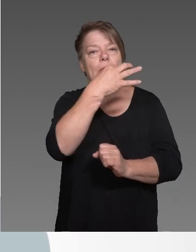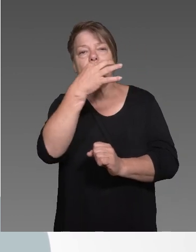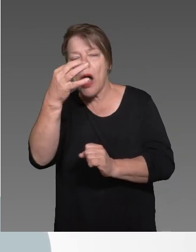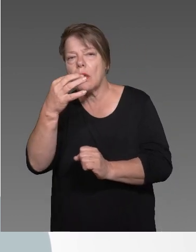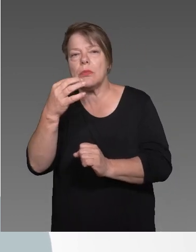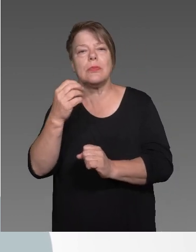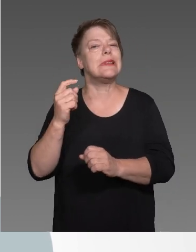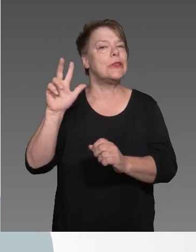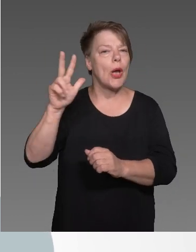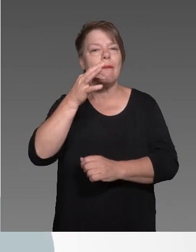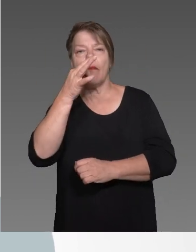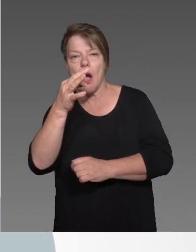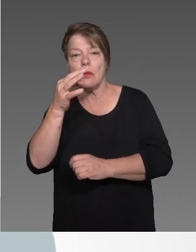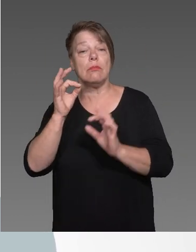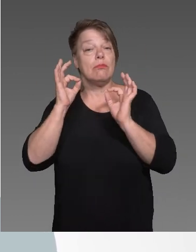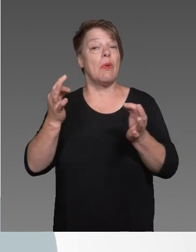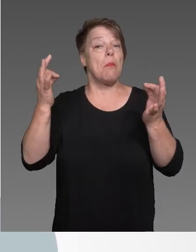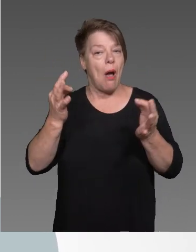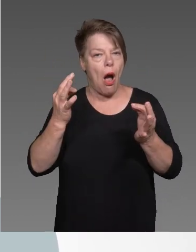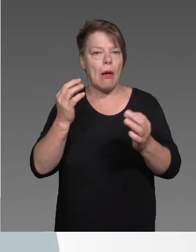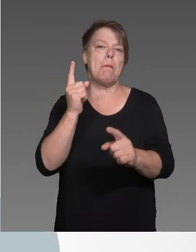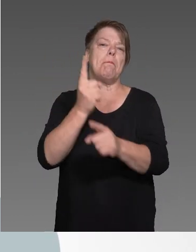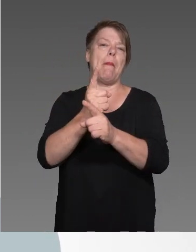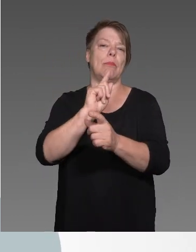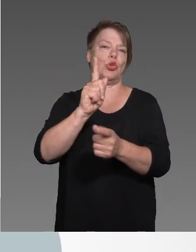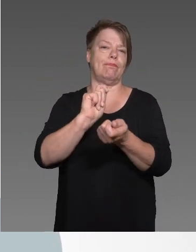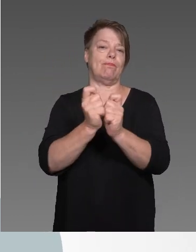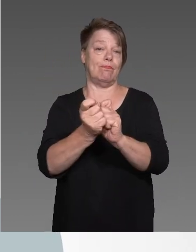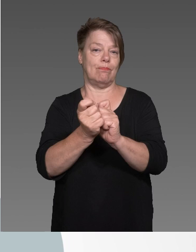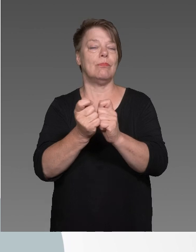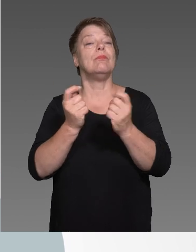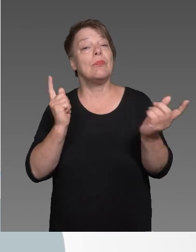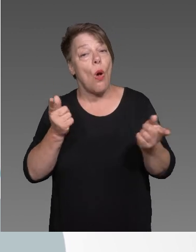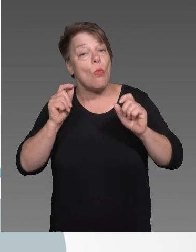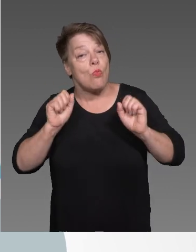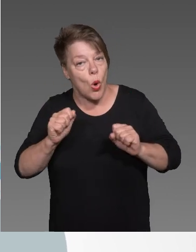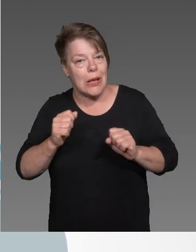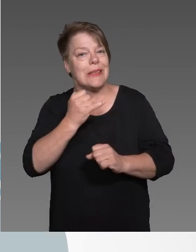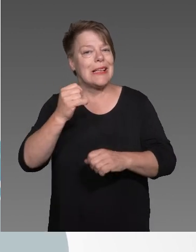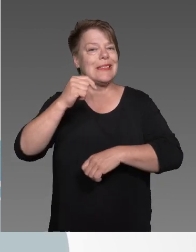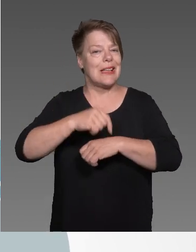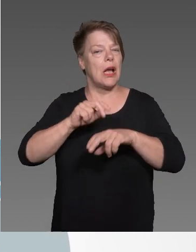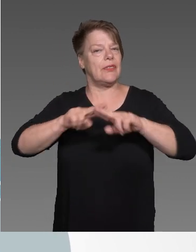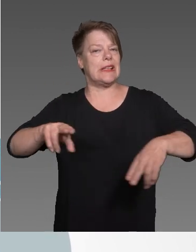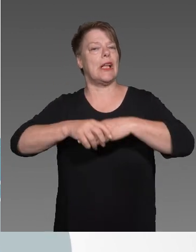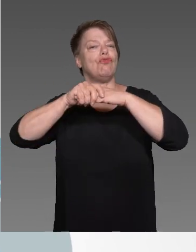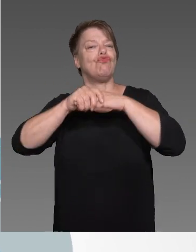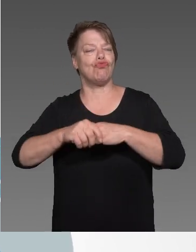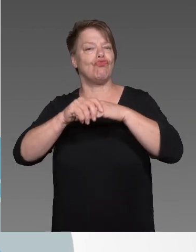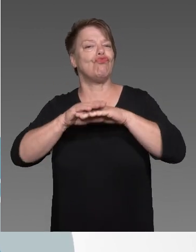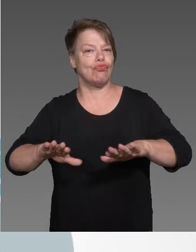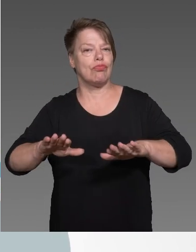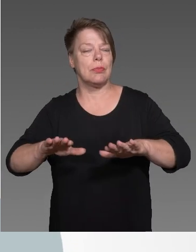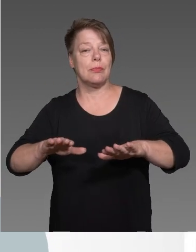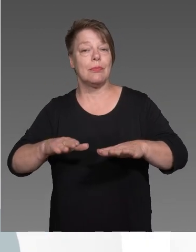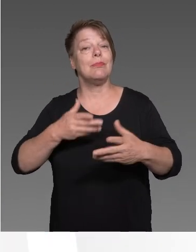Verantwortliche und ZeugInnen befragt. Bei Bedarf werden Maßnahmen angeordnet. Eine gütliche Einigung ist ebenfalls jederzeit